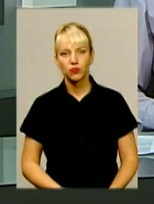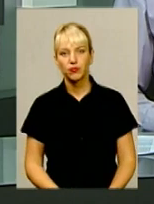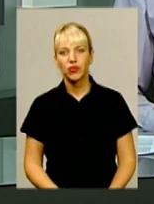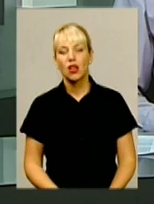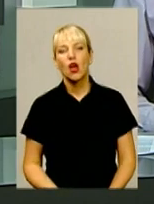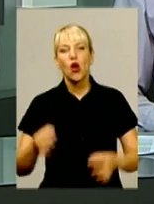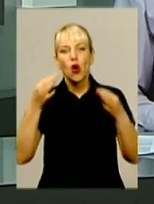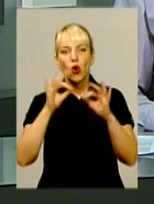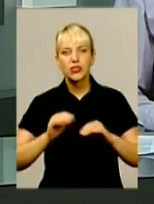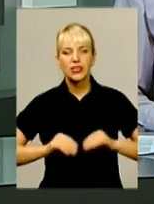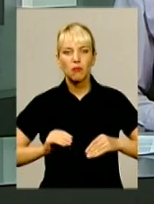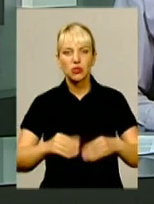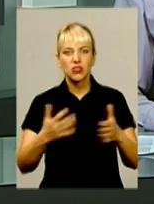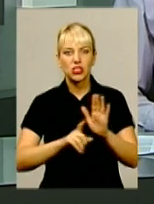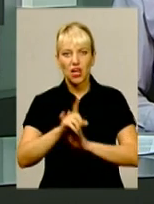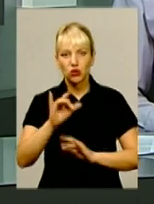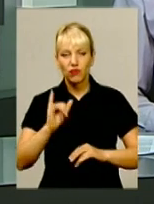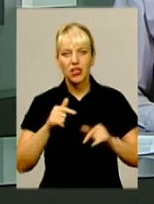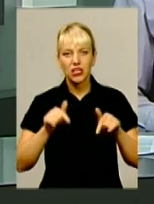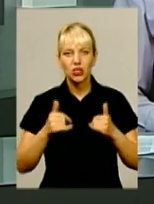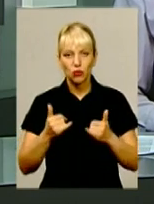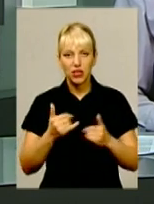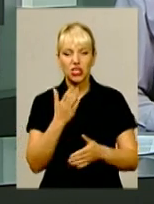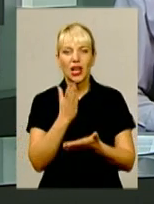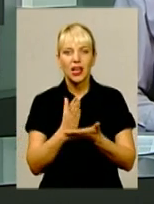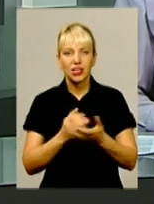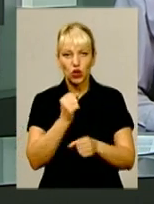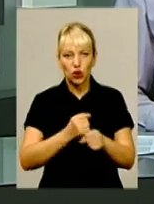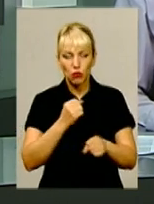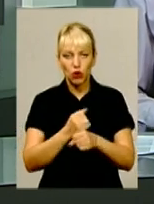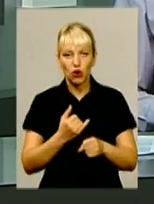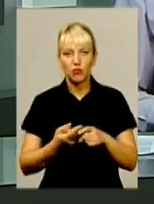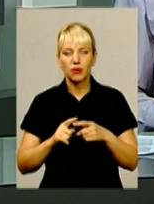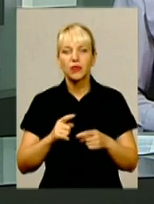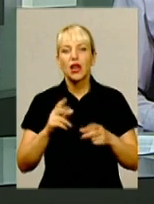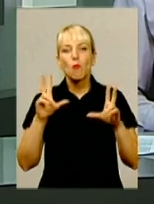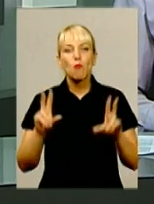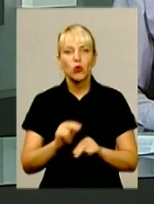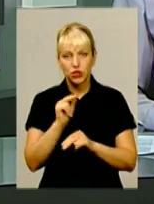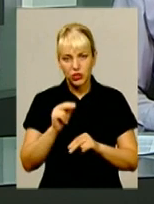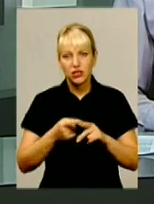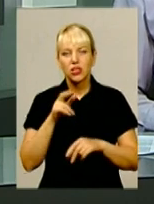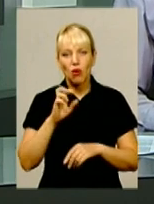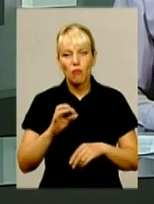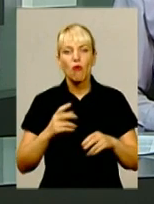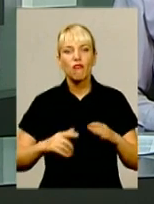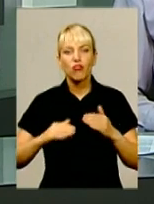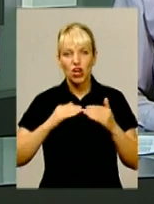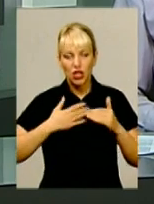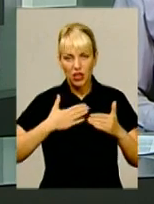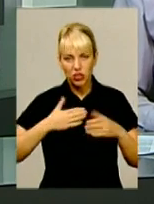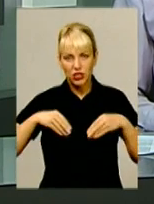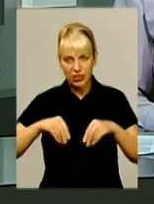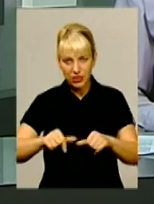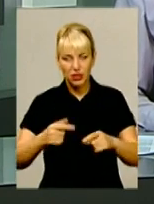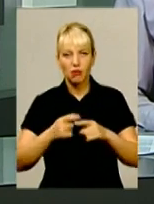Осіння посівна стартувала і тутешнім хліборобам на тлі решти аграрників держави дуже пощастило. В ворному шарі ґрунту нашого